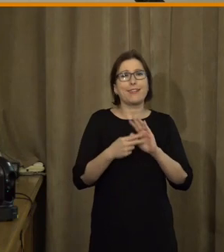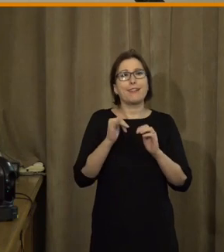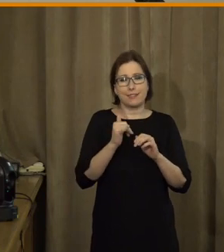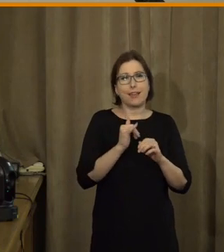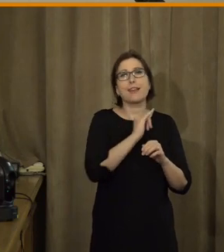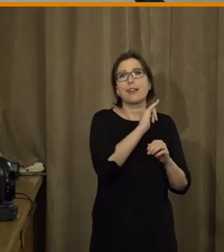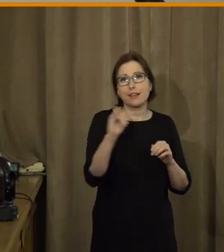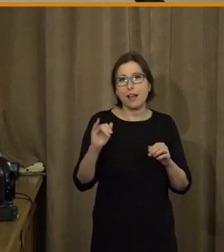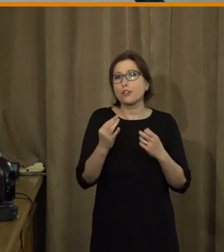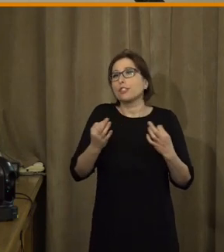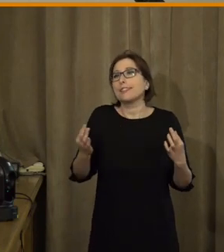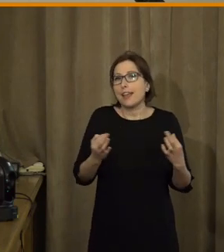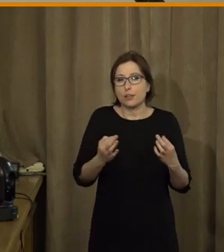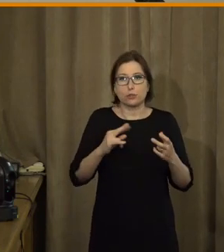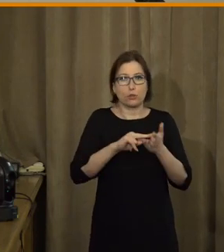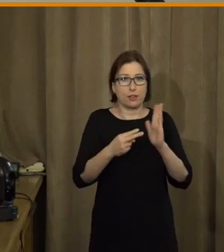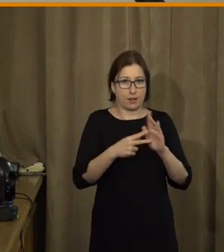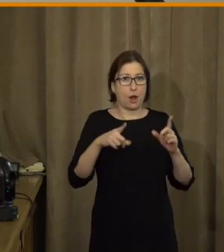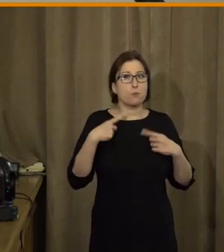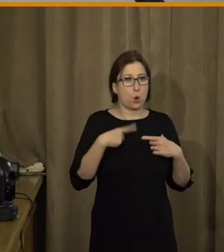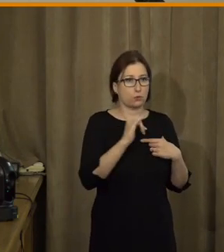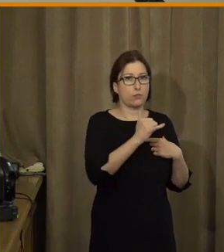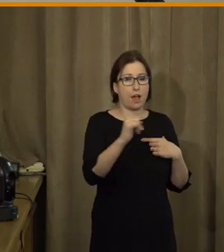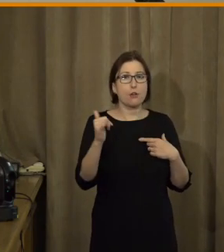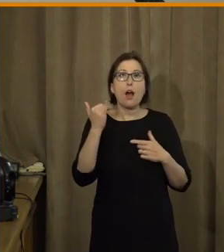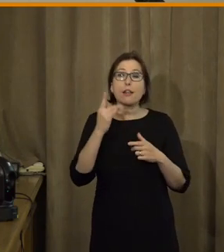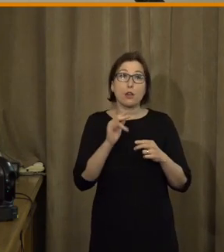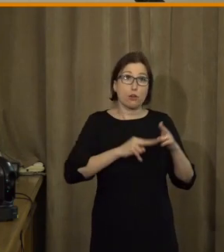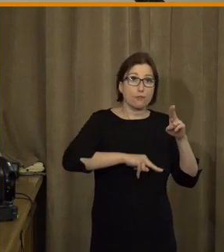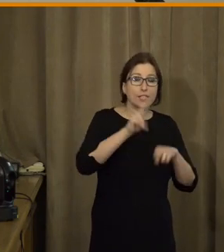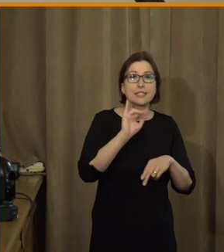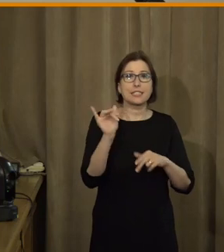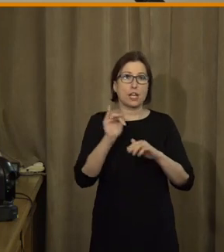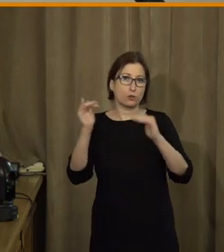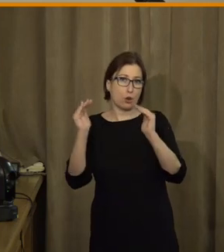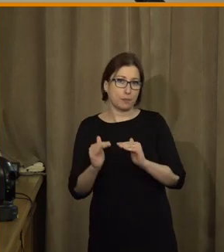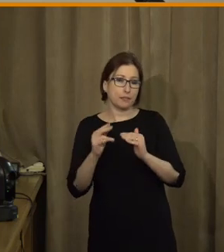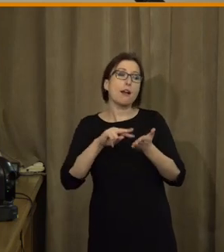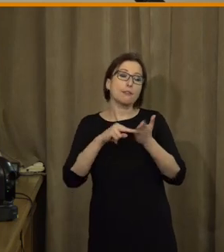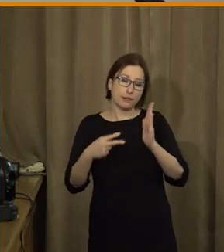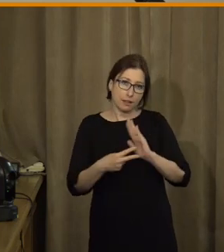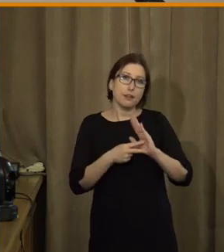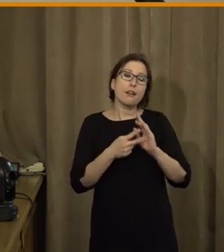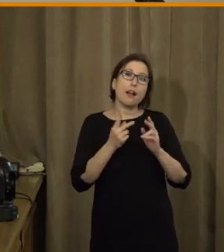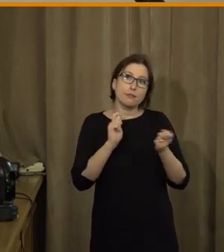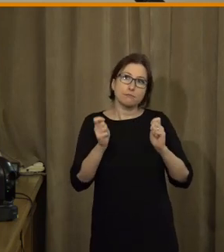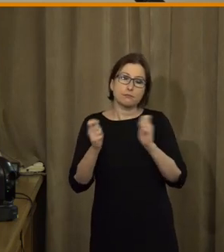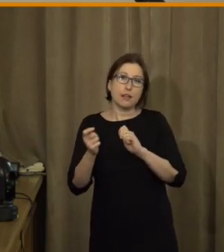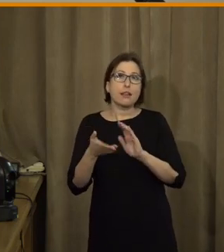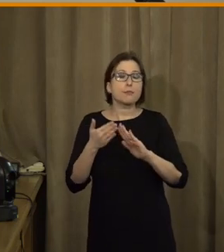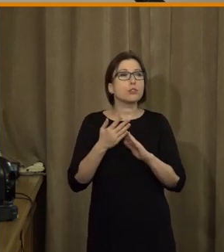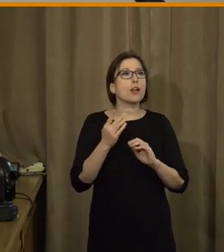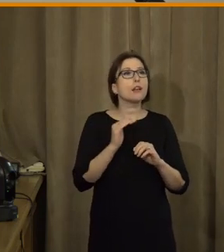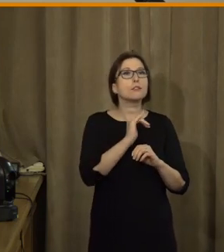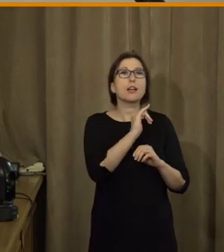technologie používá v různé míře a ty technologie se do toho proměňují, to znamená řada z nás se dostala na